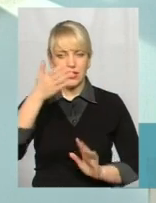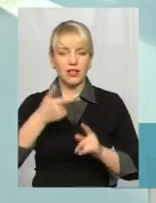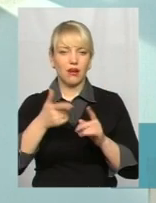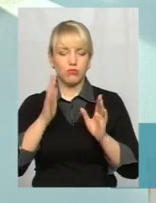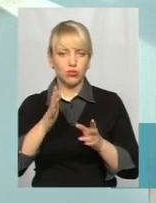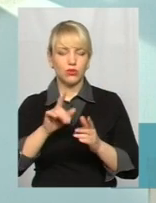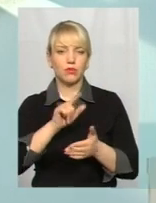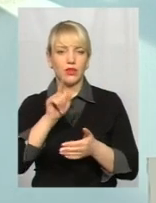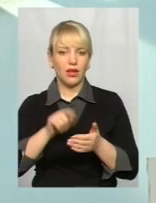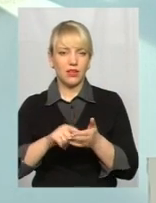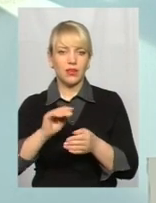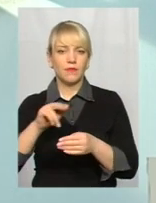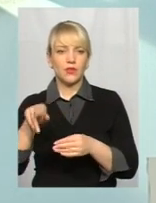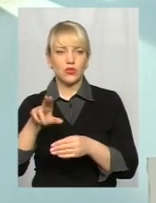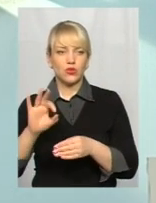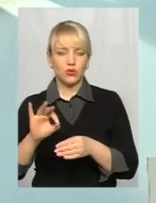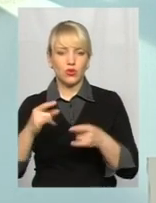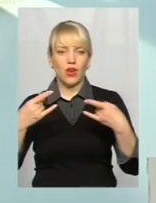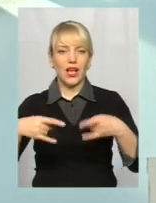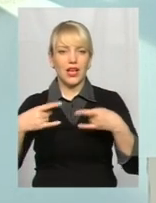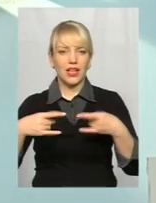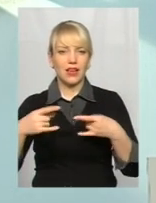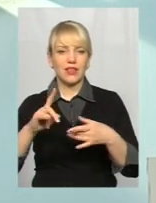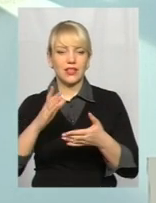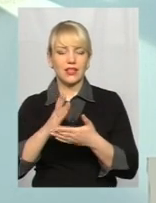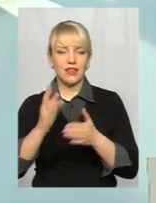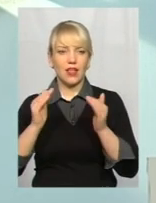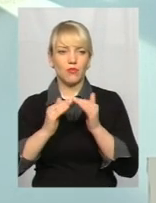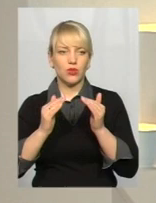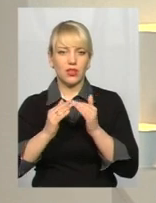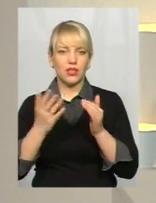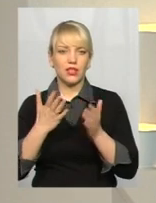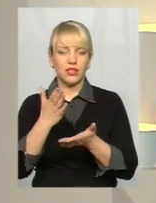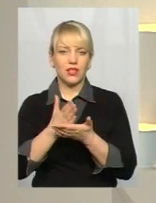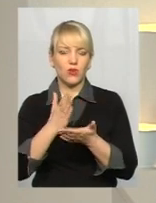стане питання щодо цих екранів, які є розташовані на будинках, які знаходяться в першій зоні.